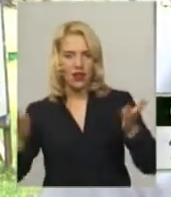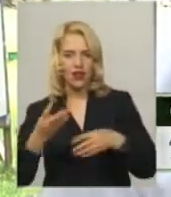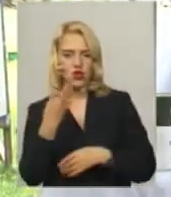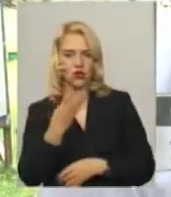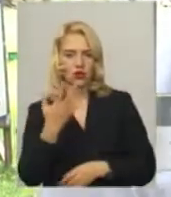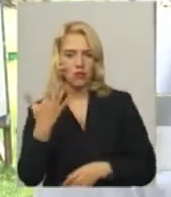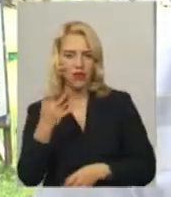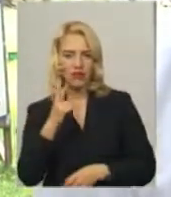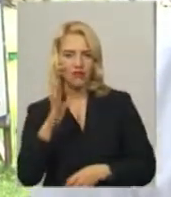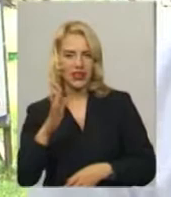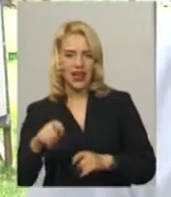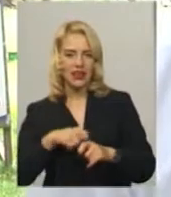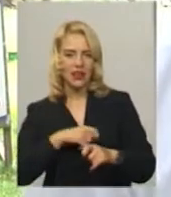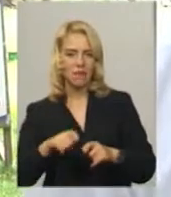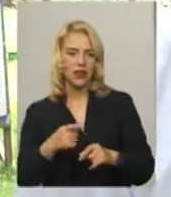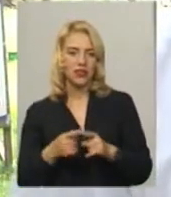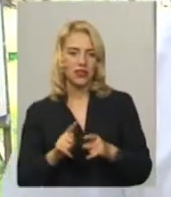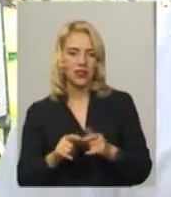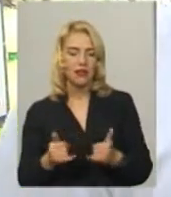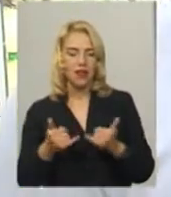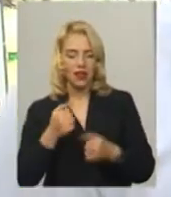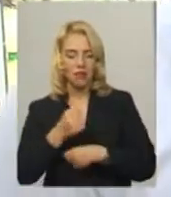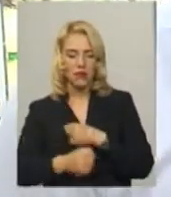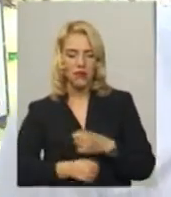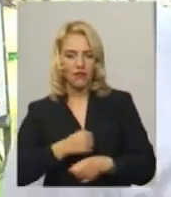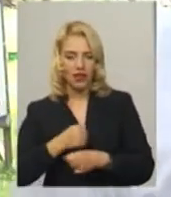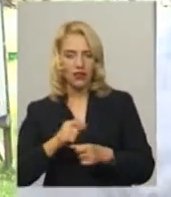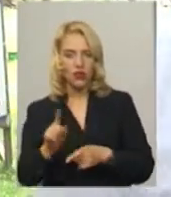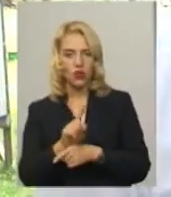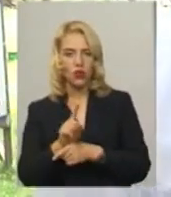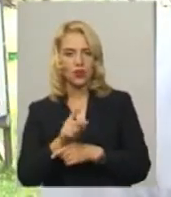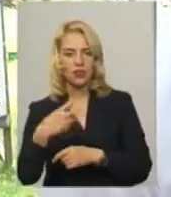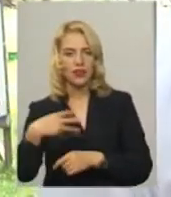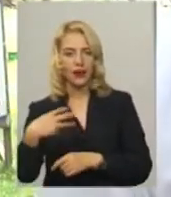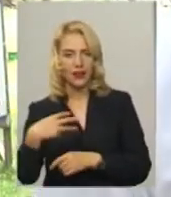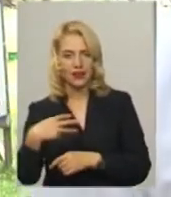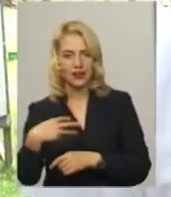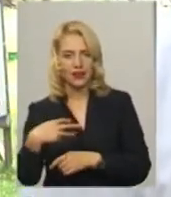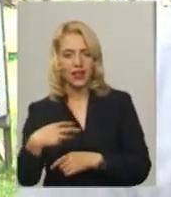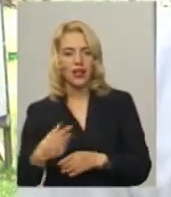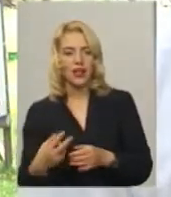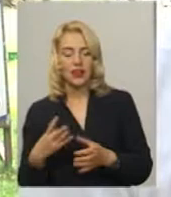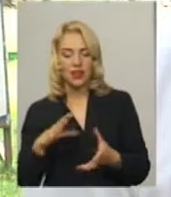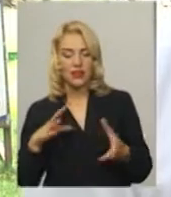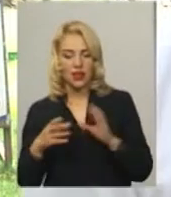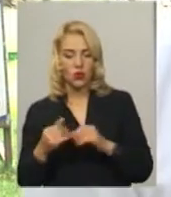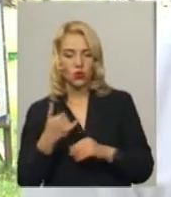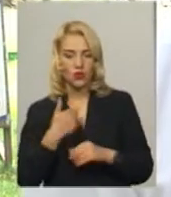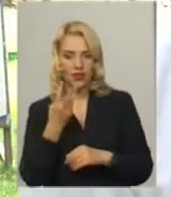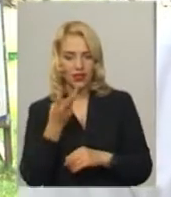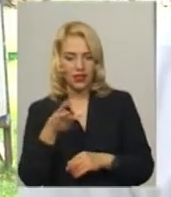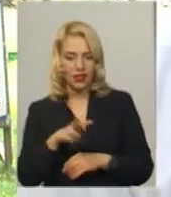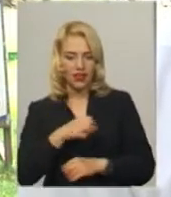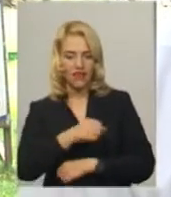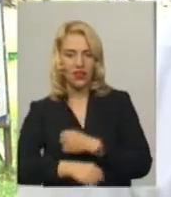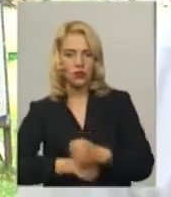Для такого звіра, як ведмідь, не менше 30 повинен бути. На загал нас три ведміді, у нас є